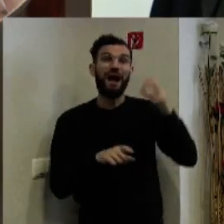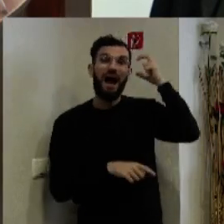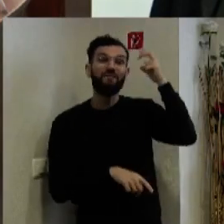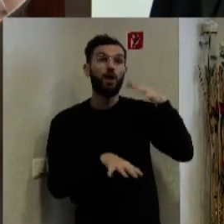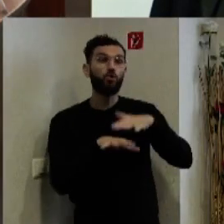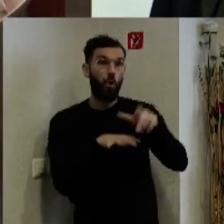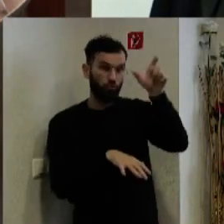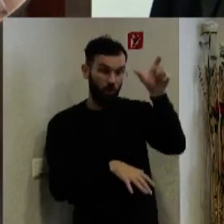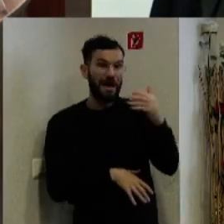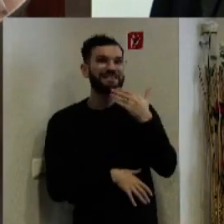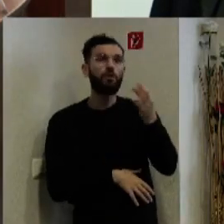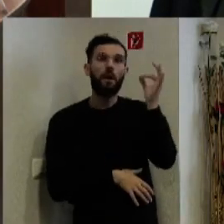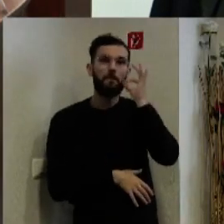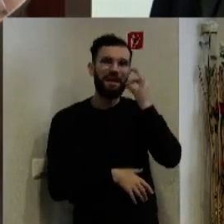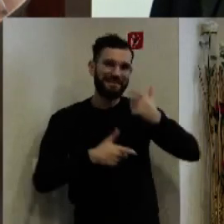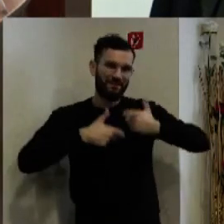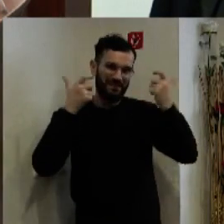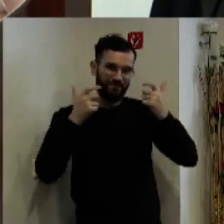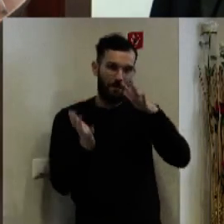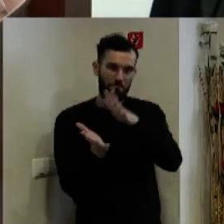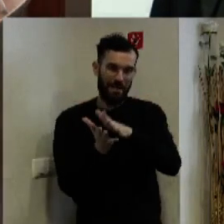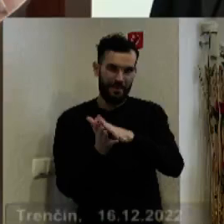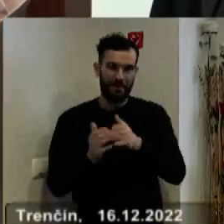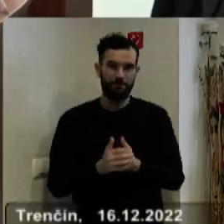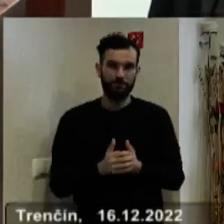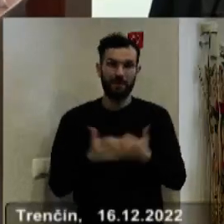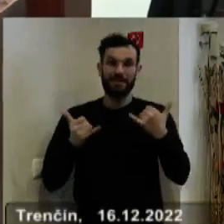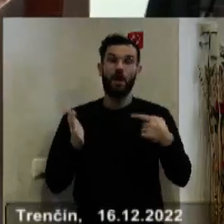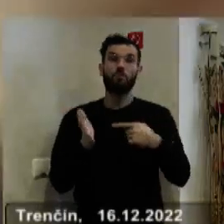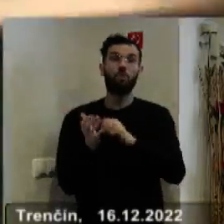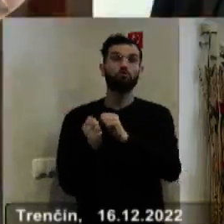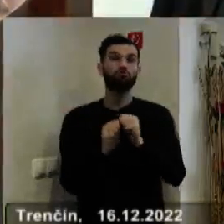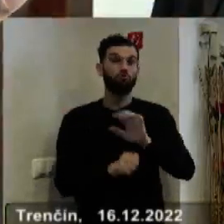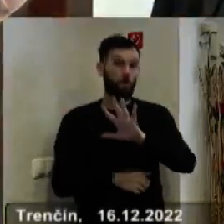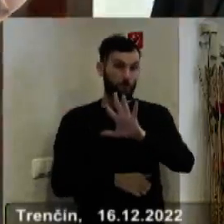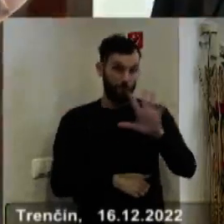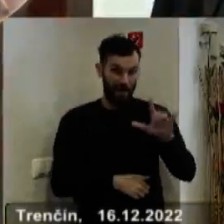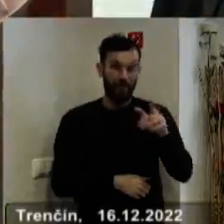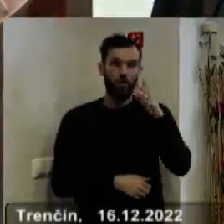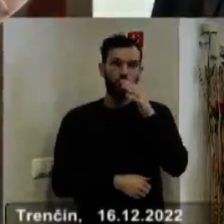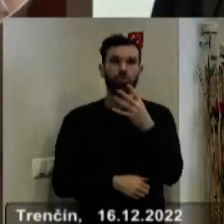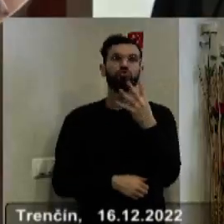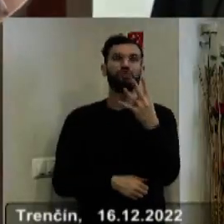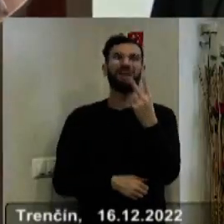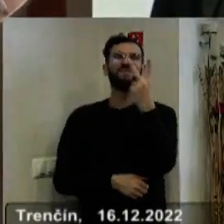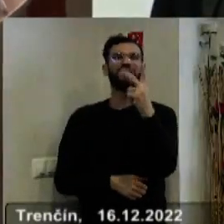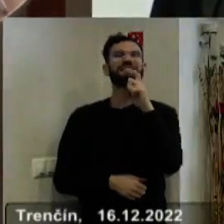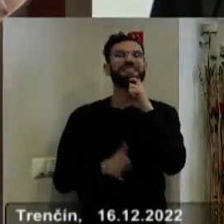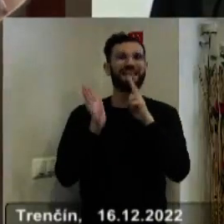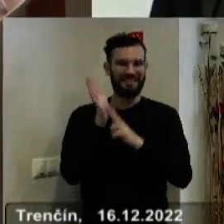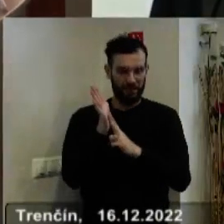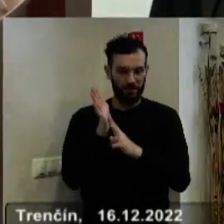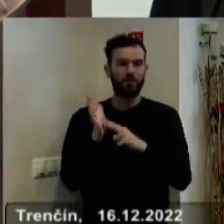hlavnej kontroly za prodlženie tohto materiálu. Prejdeme k bodu číslo 5, to je návrh na schvál, a teraz vlastne budú 4 VZN-ka. 1 je